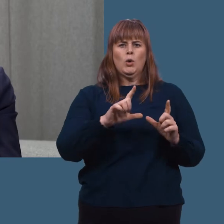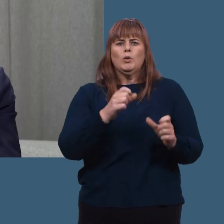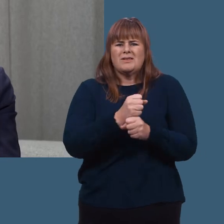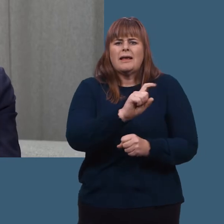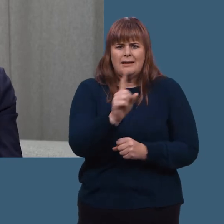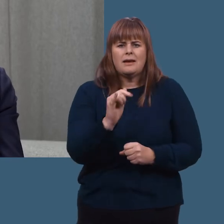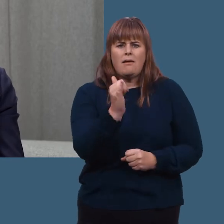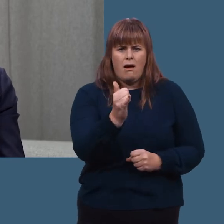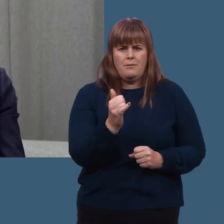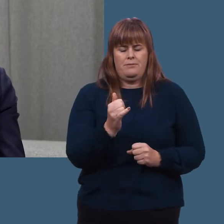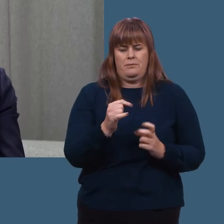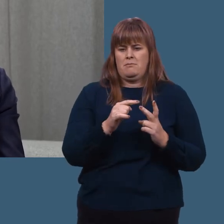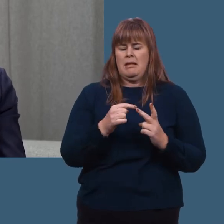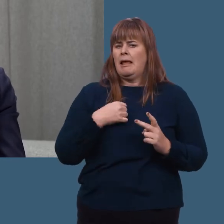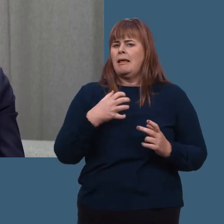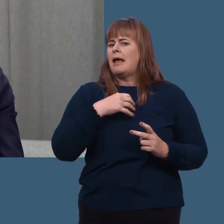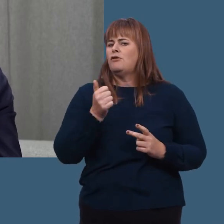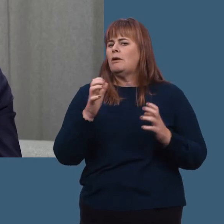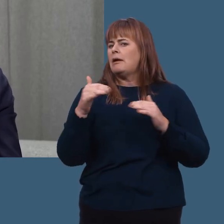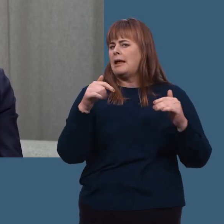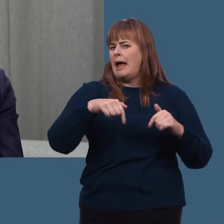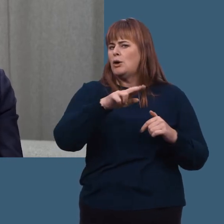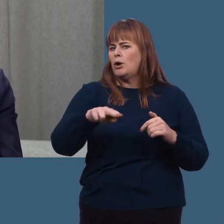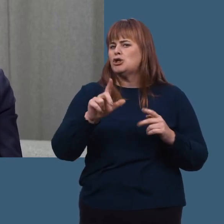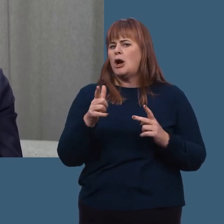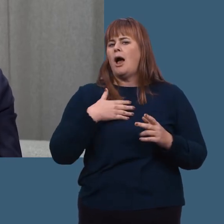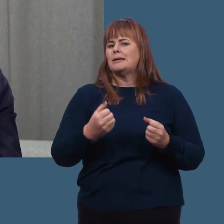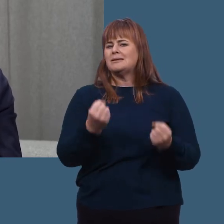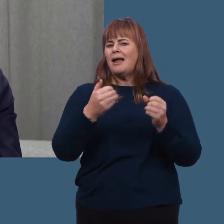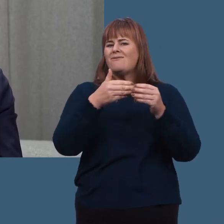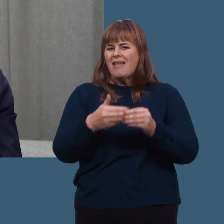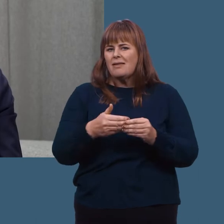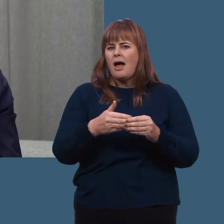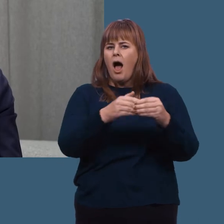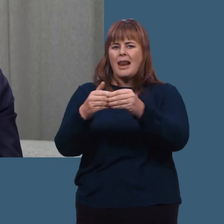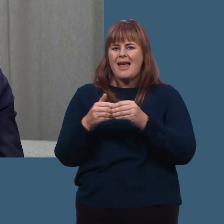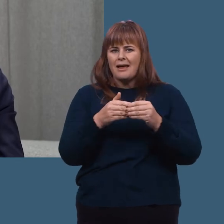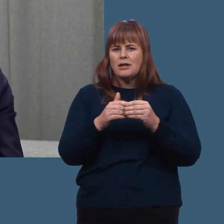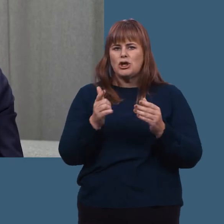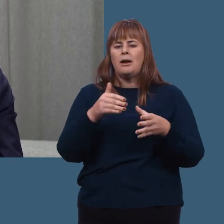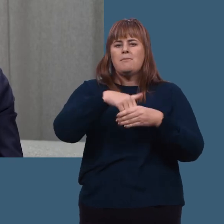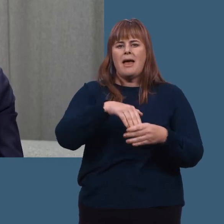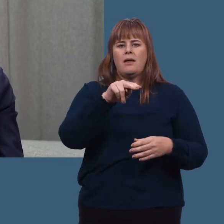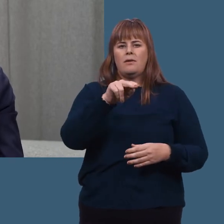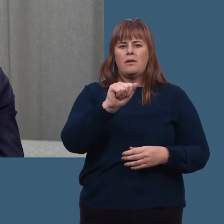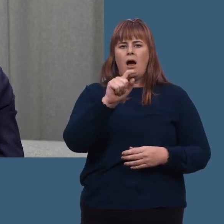Og da er den andre grunnen til at jeg heller ikke er redd for at det krig i Norge, at vi har sterke venner og allierte. Vi er med i NATO. Så det er mange